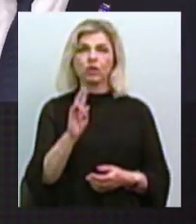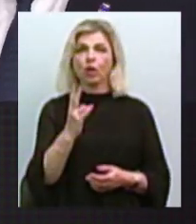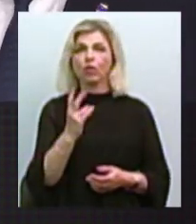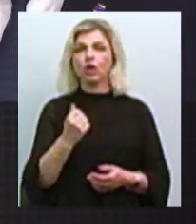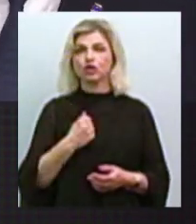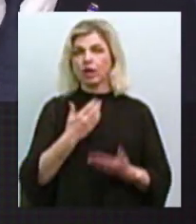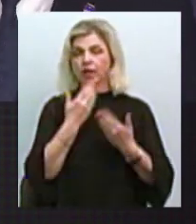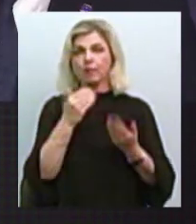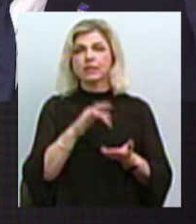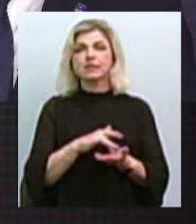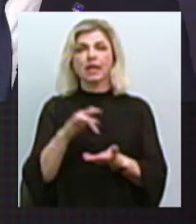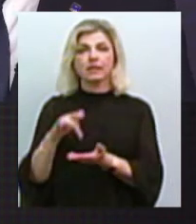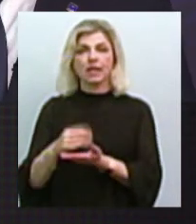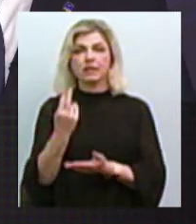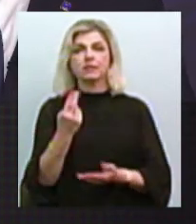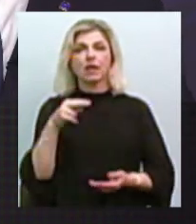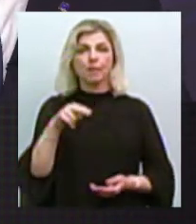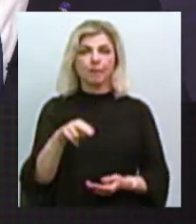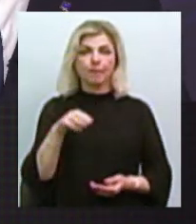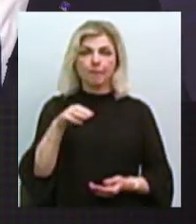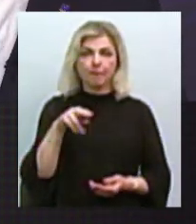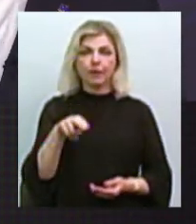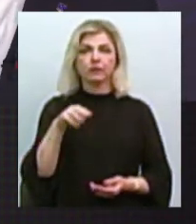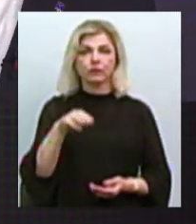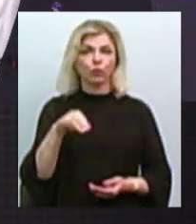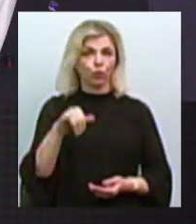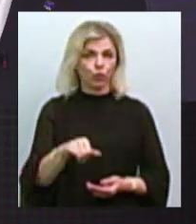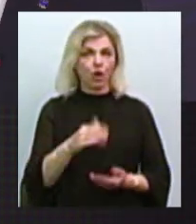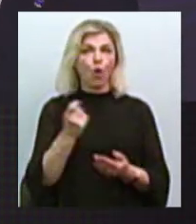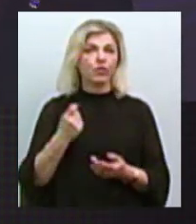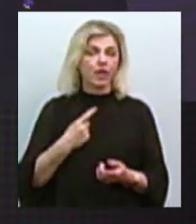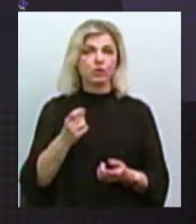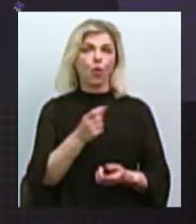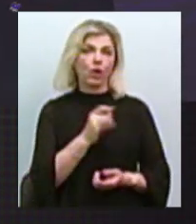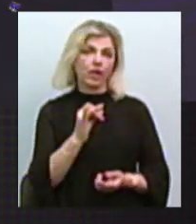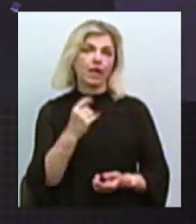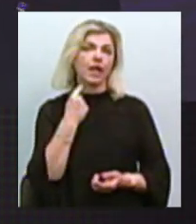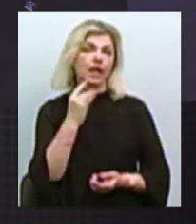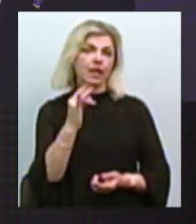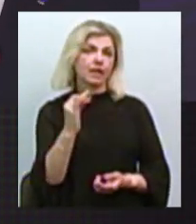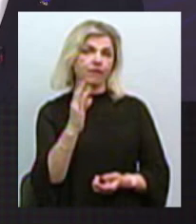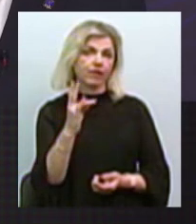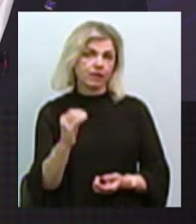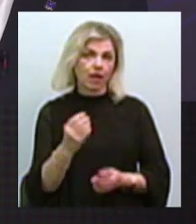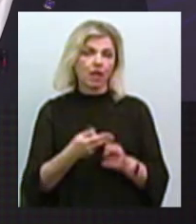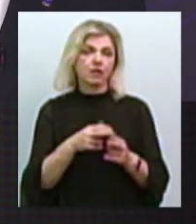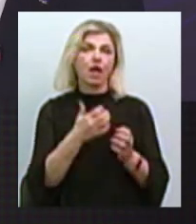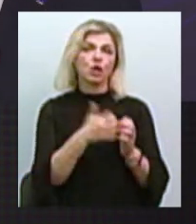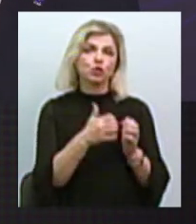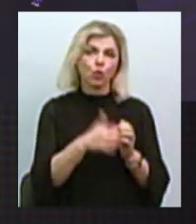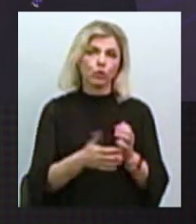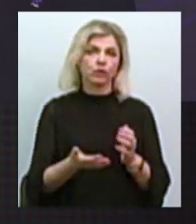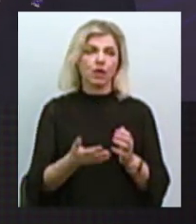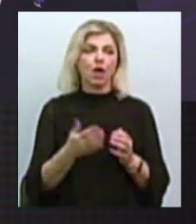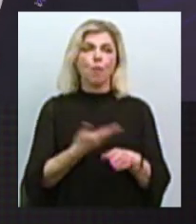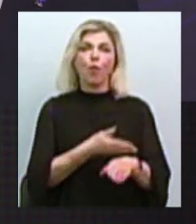немає центрів ЦПТО. На сьогодні центри є Одеса, Рівне, а взагалі в цілому по Україні їх більше 14. Це Херсон, це